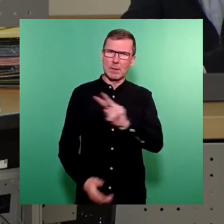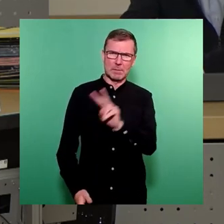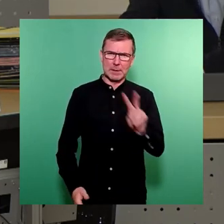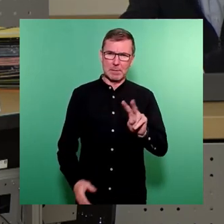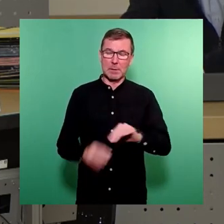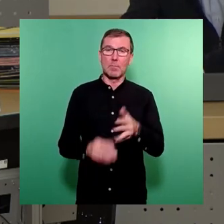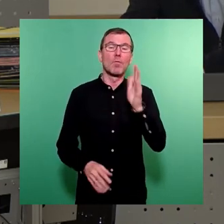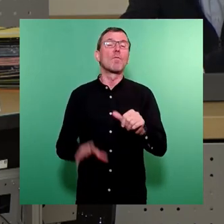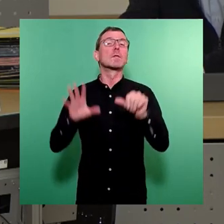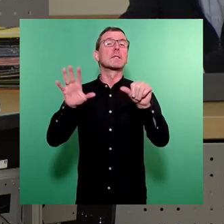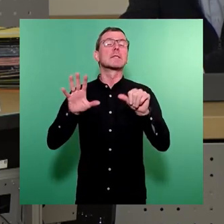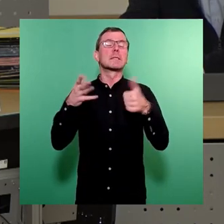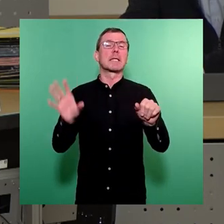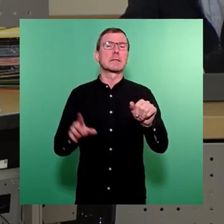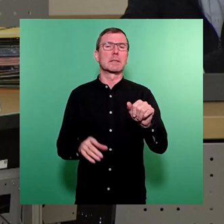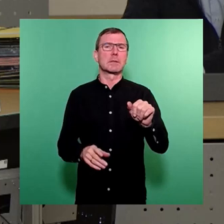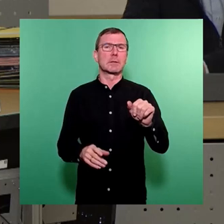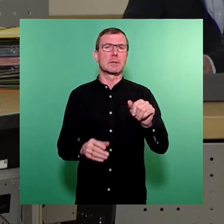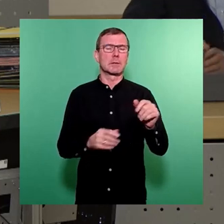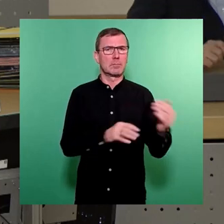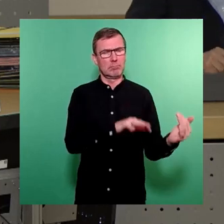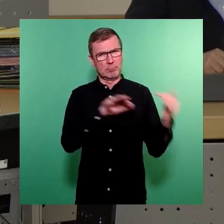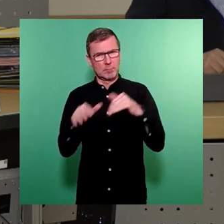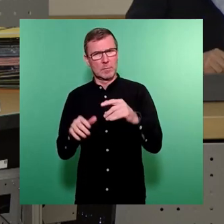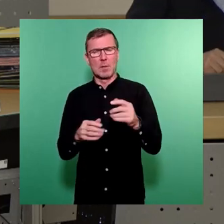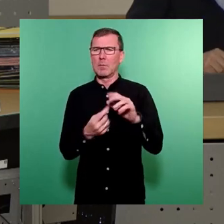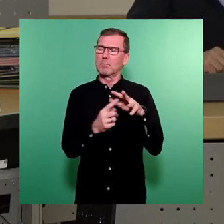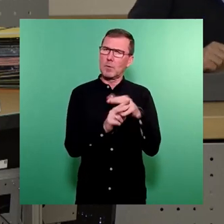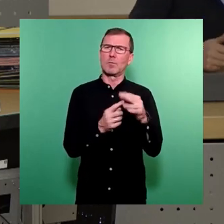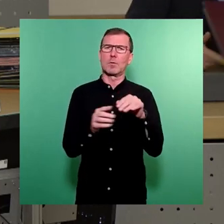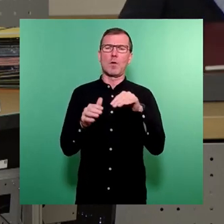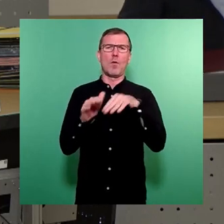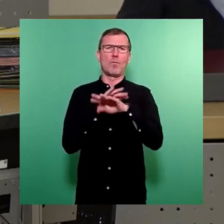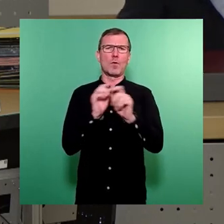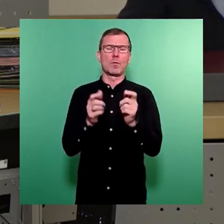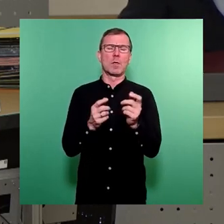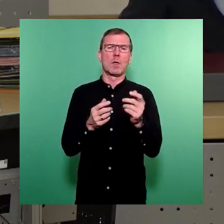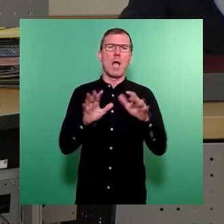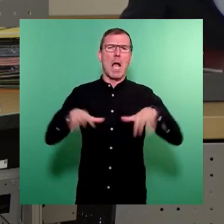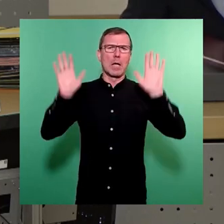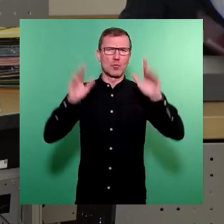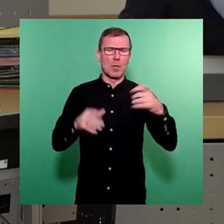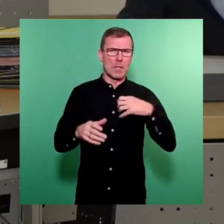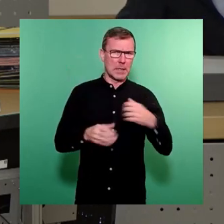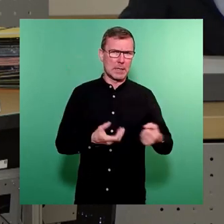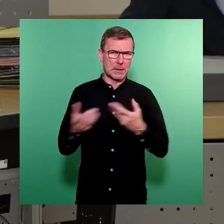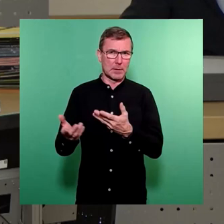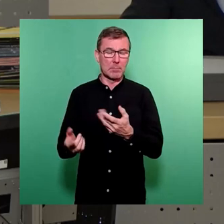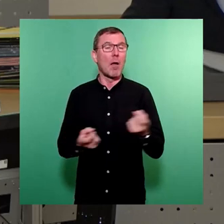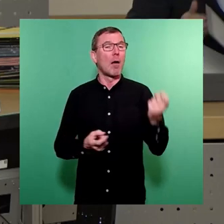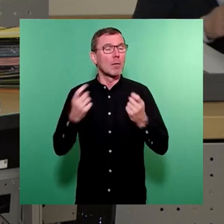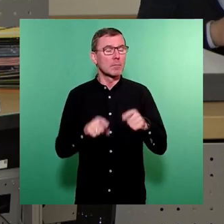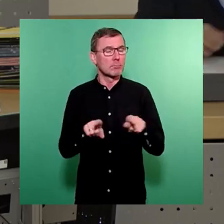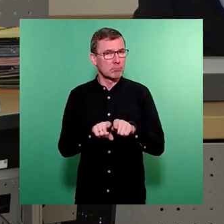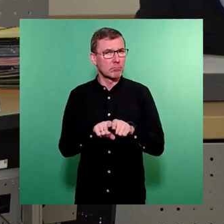560 Menschen im Kontext Flucht und Asyl an die Landeshauptstadt der Dresden zur Unterbringung zugewiesen. Die Herkunftsländer sind